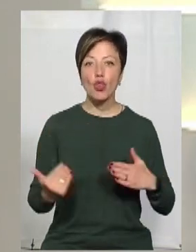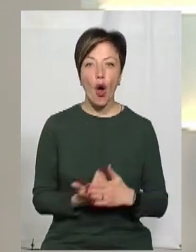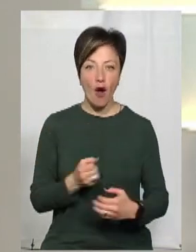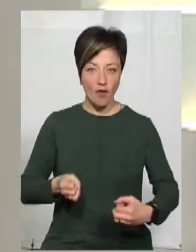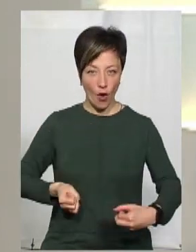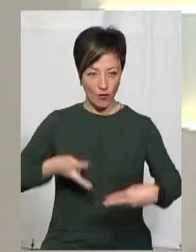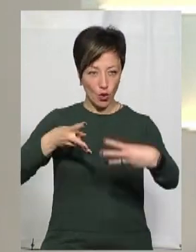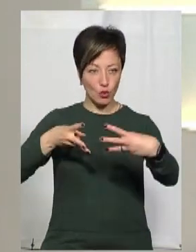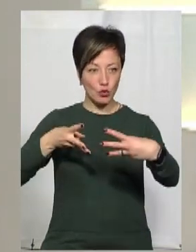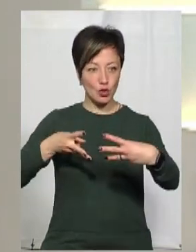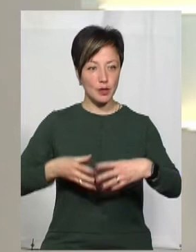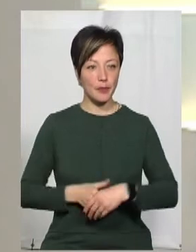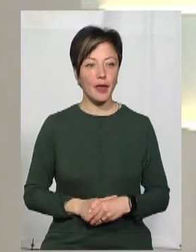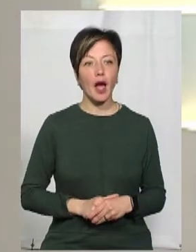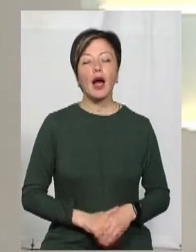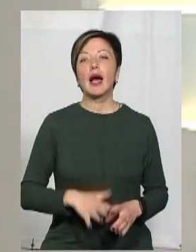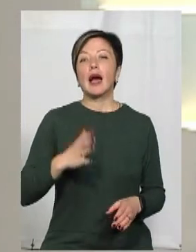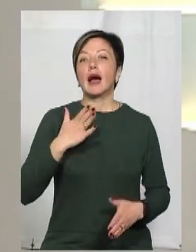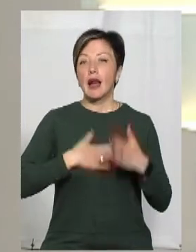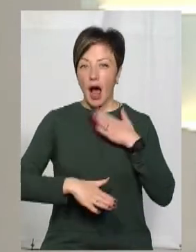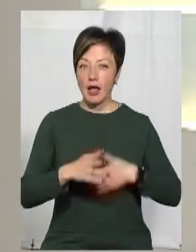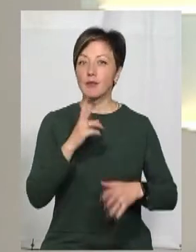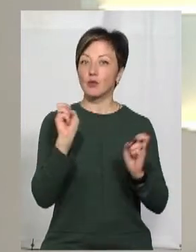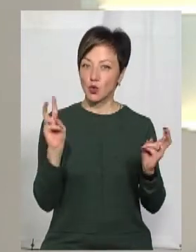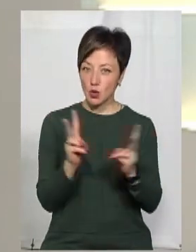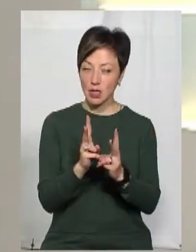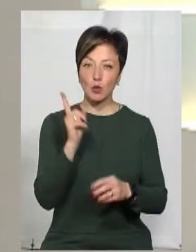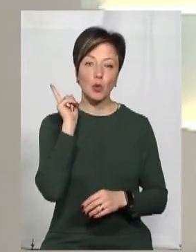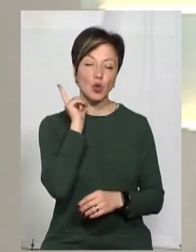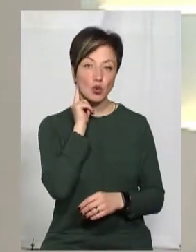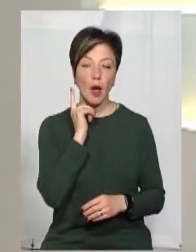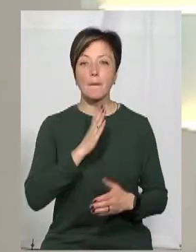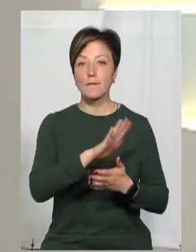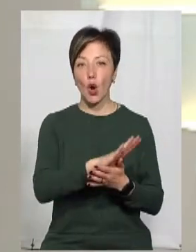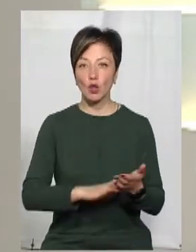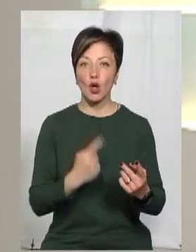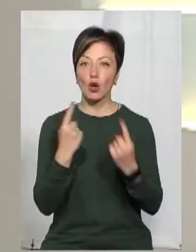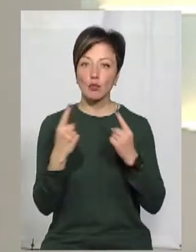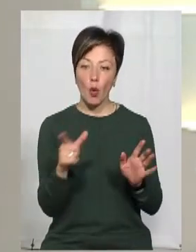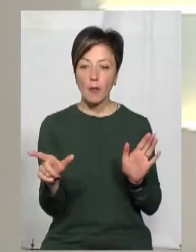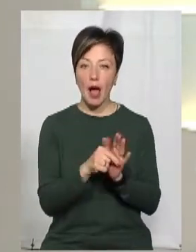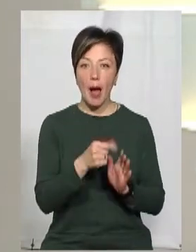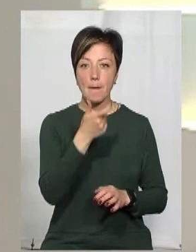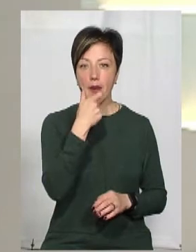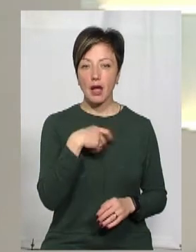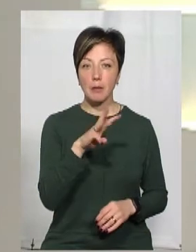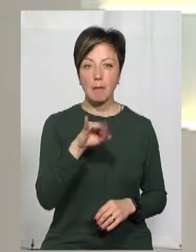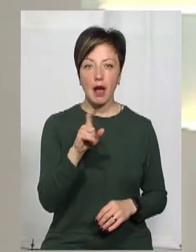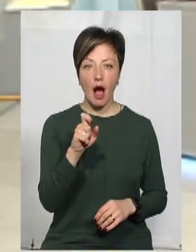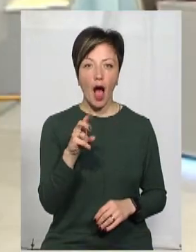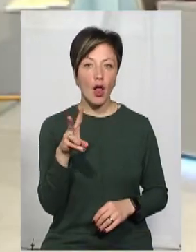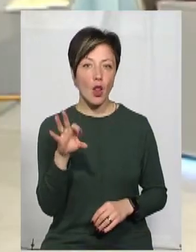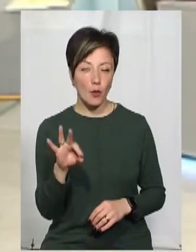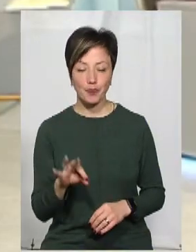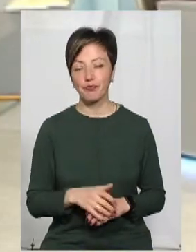Дякую, пані Христина, і вам. Раді були побачитися і почутися. А продовжуємо розмову із паном Михайлом Ковалем, він у нашій